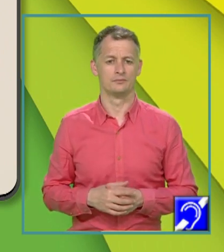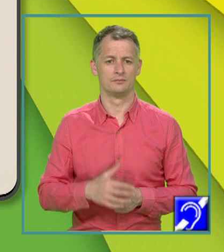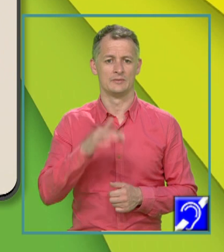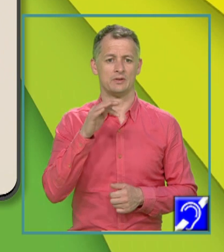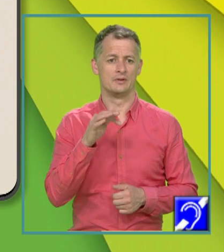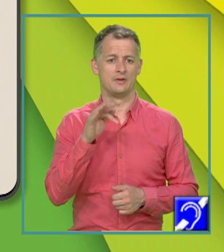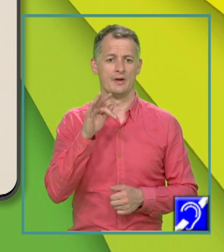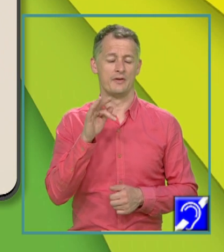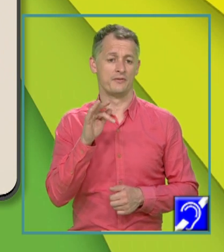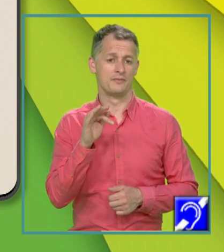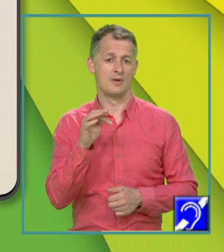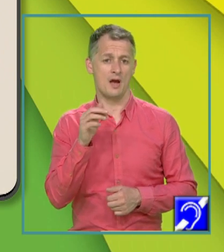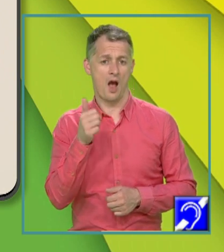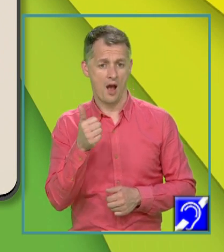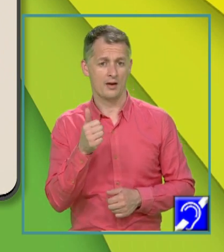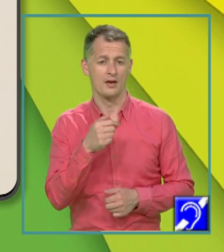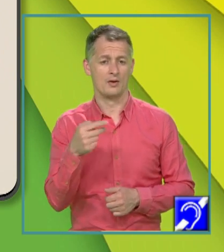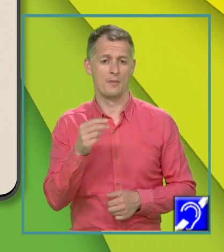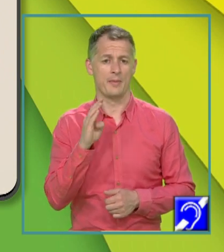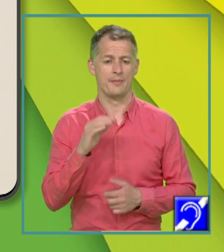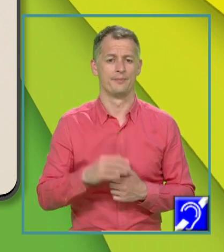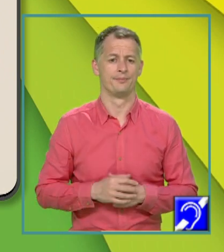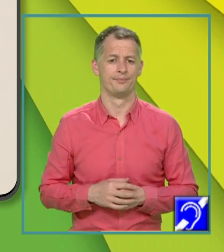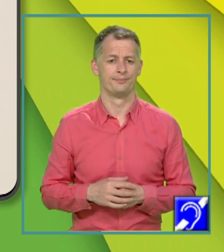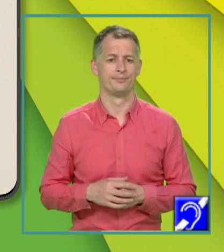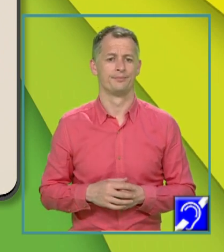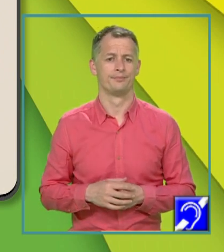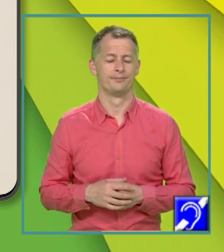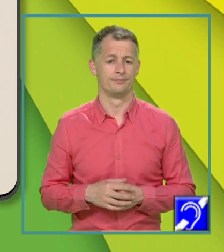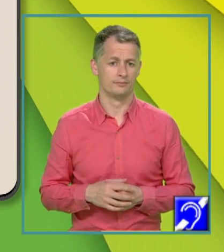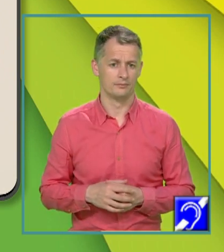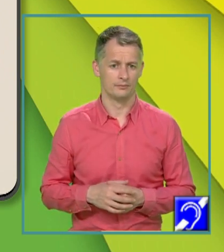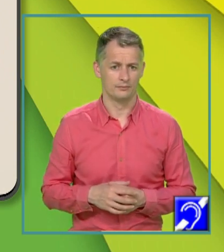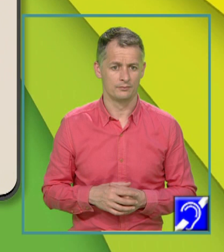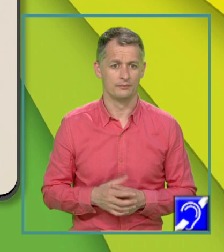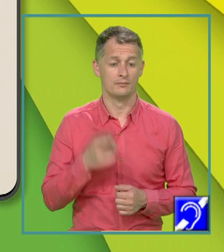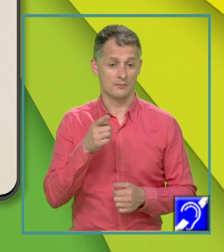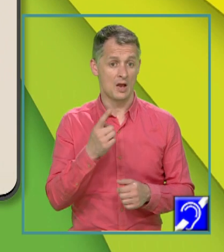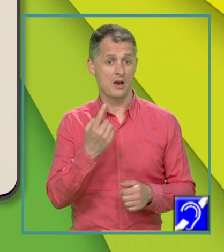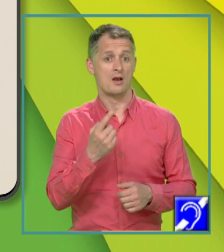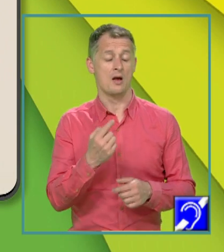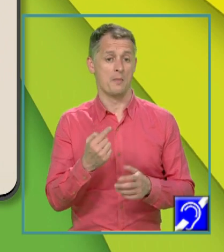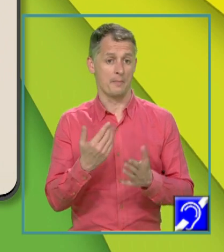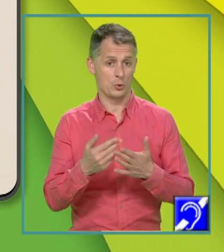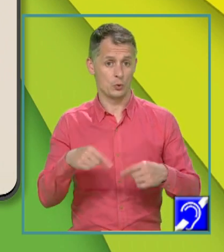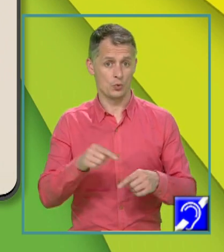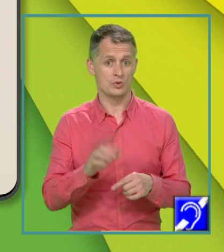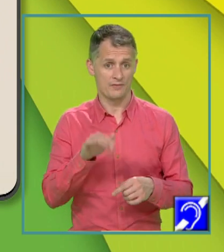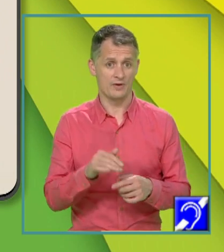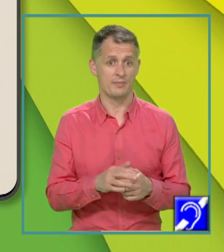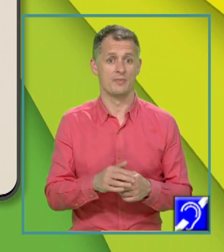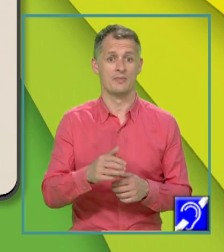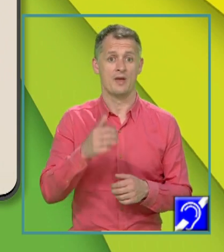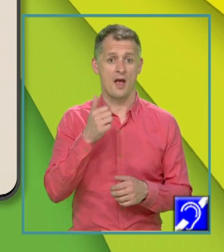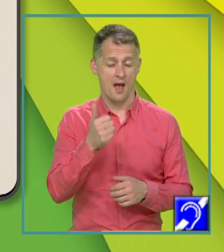de A egal cu B. Bun. În cazul meu, la punctul A al exercițiului numărul 3, vom avea A